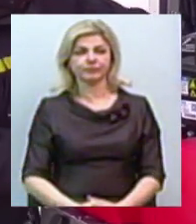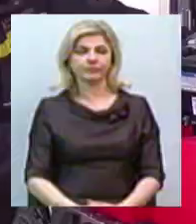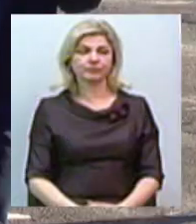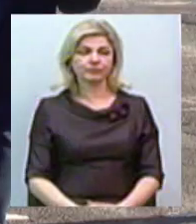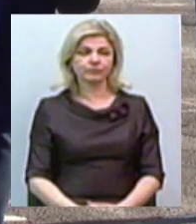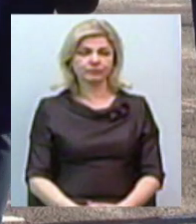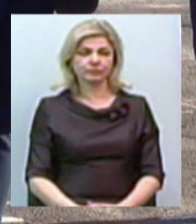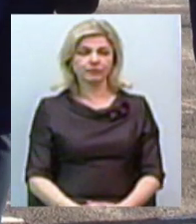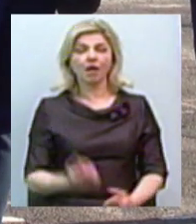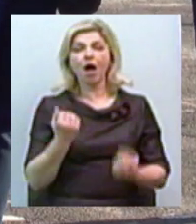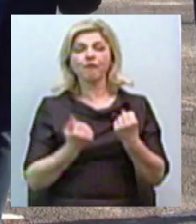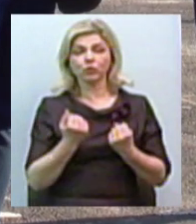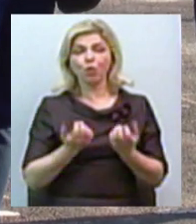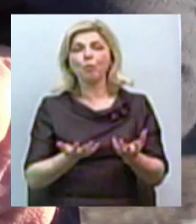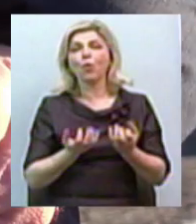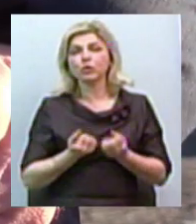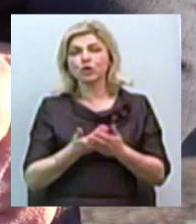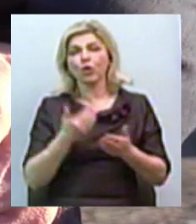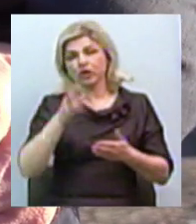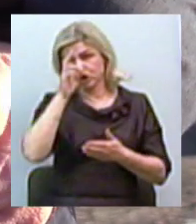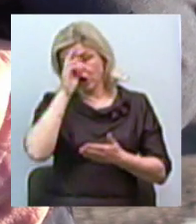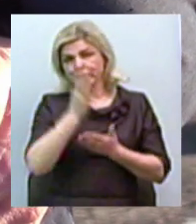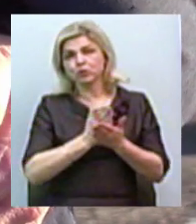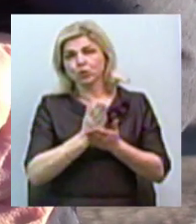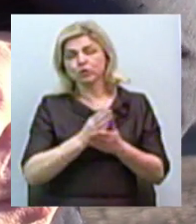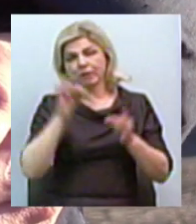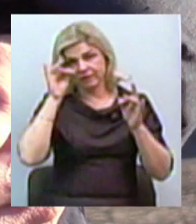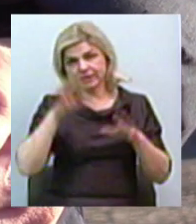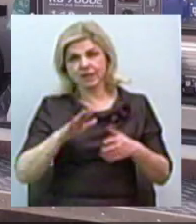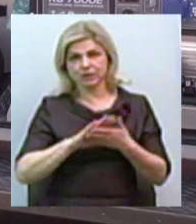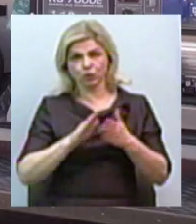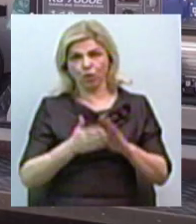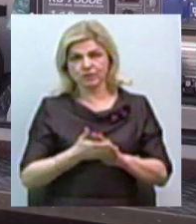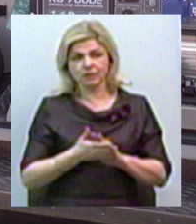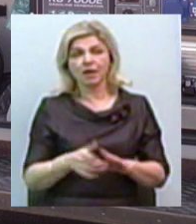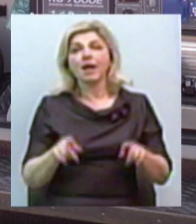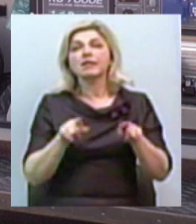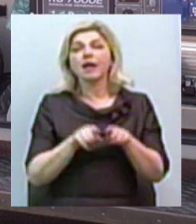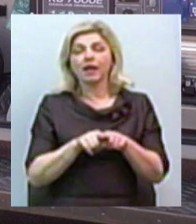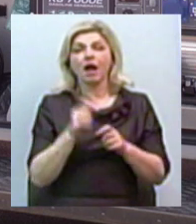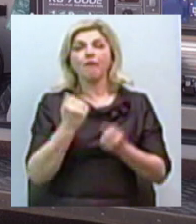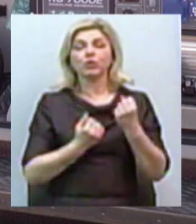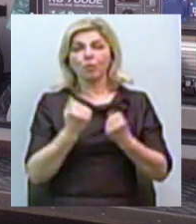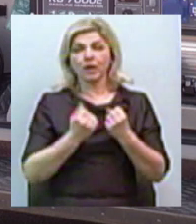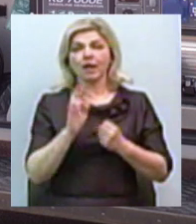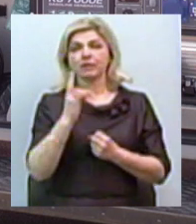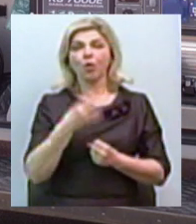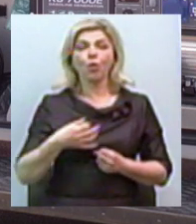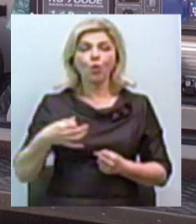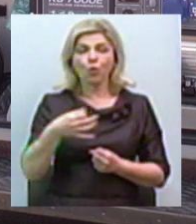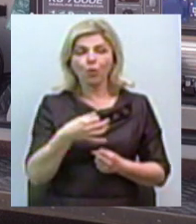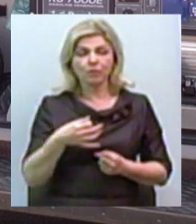Удобно. Автомобілі отримали від Державної служби з надзвичайних ситуацій. Таких автомобілів в Миколаївському